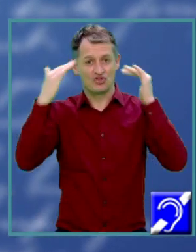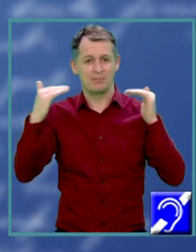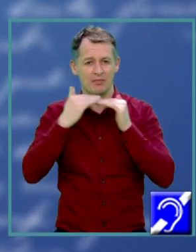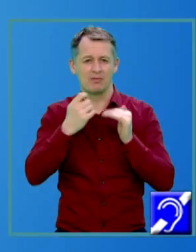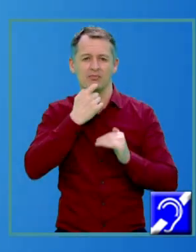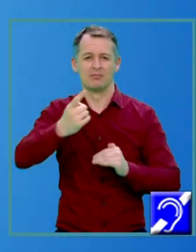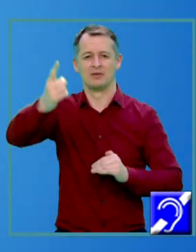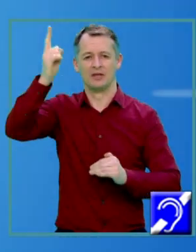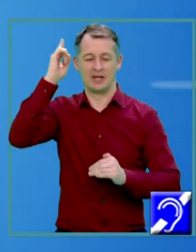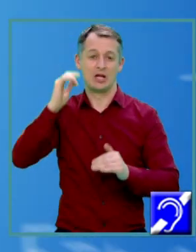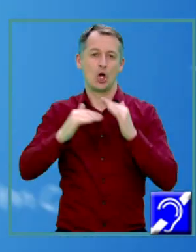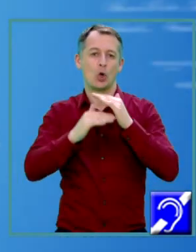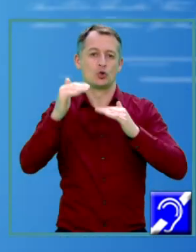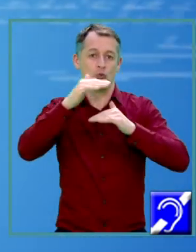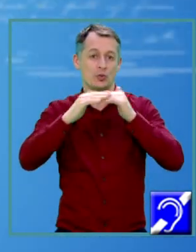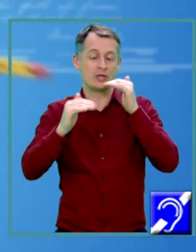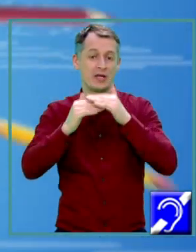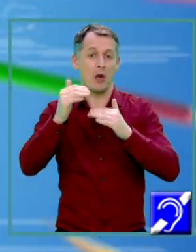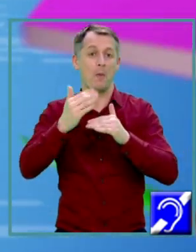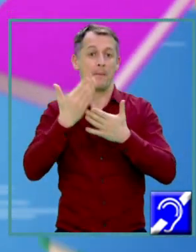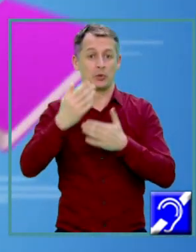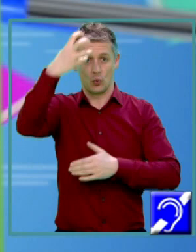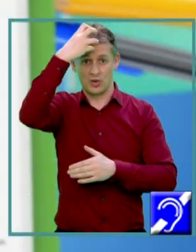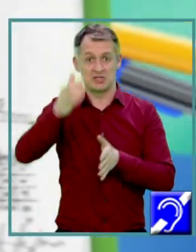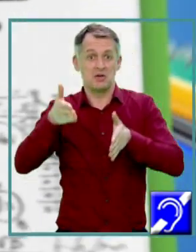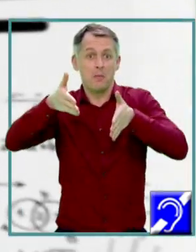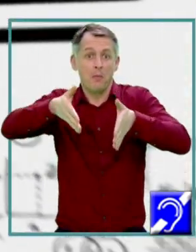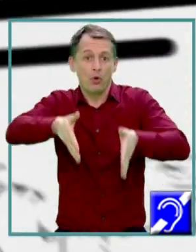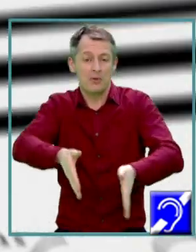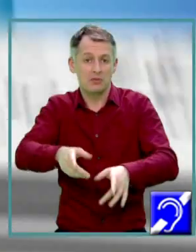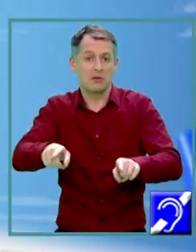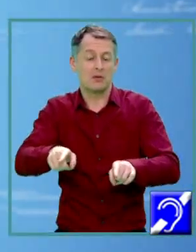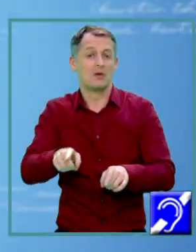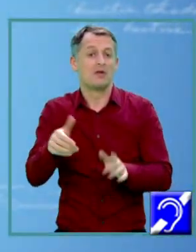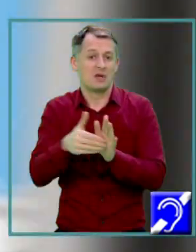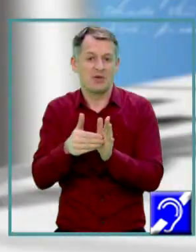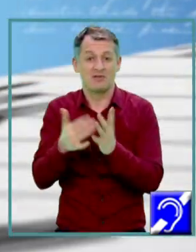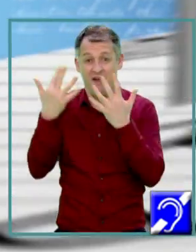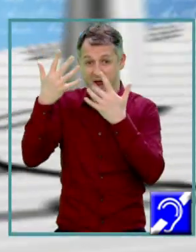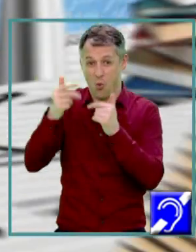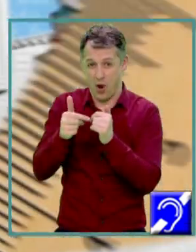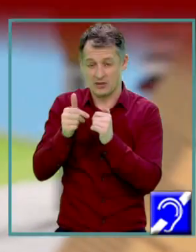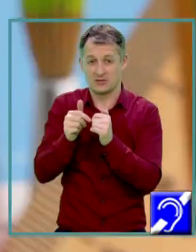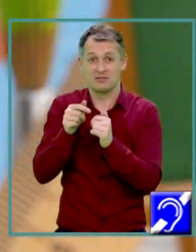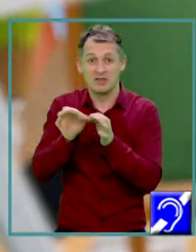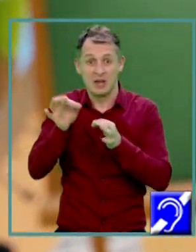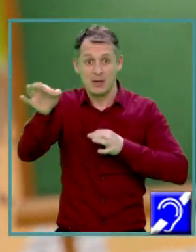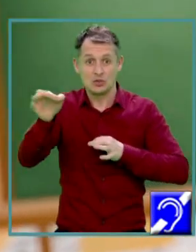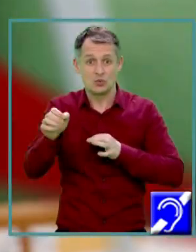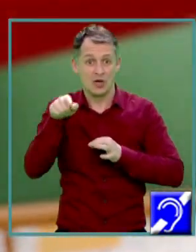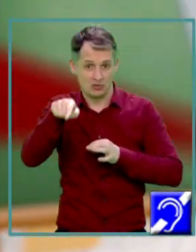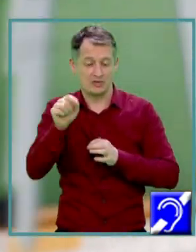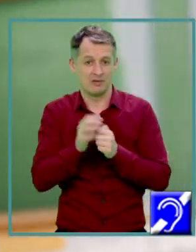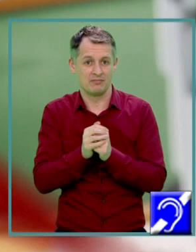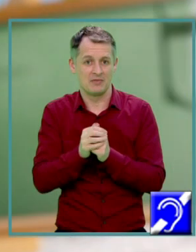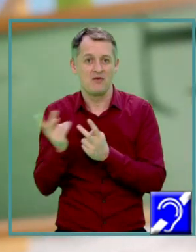Aceștia construiau pentru regi borminte în formă de piramidă, astfel că era necesar să calculeze dimensiunile acestor volume. Vă invit și